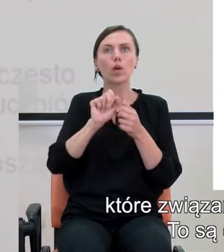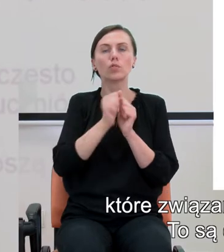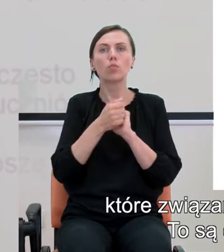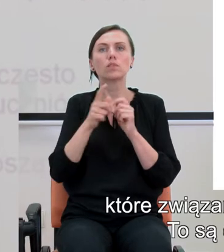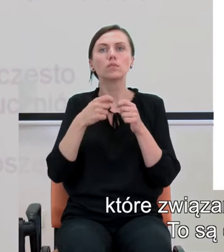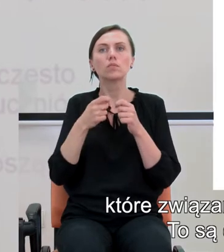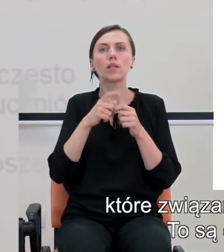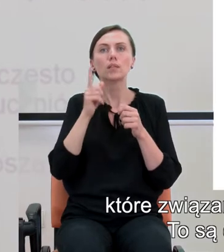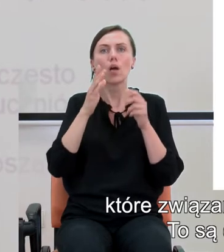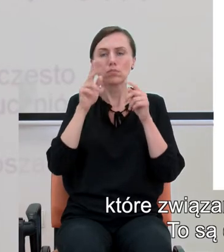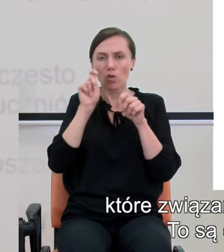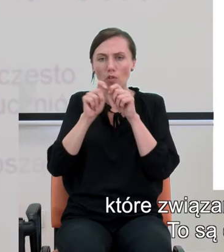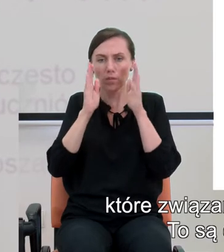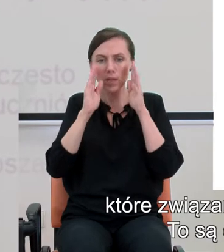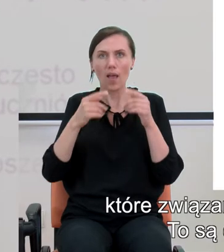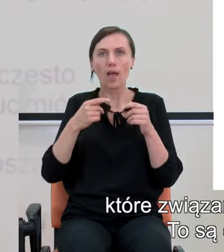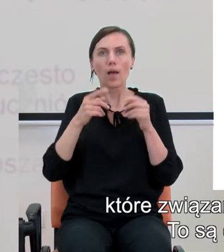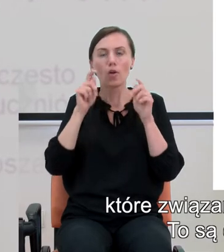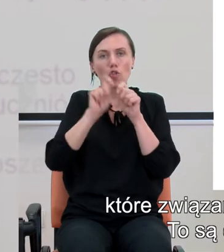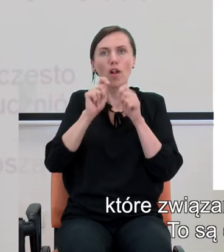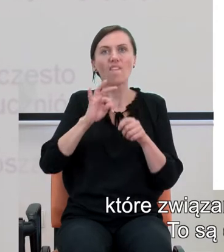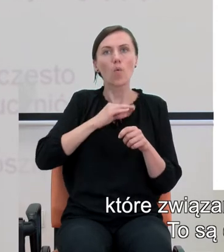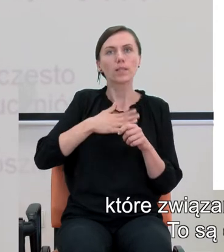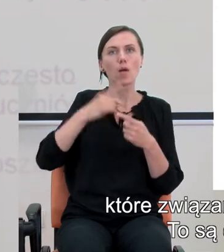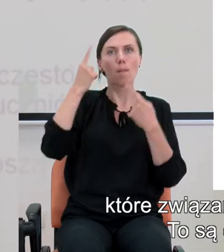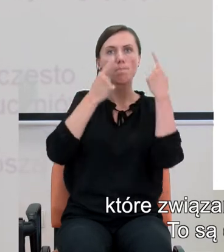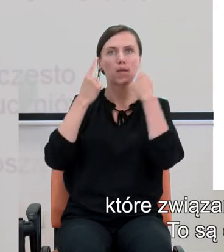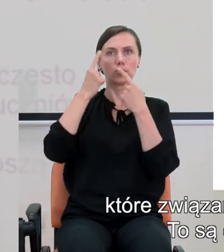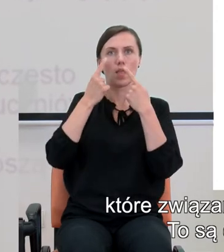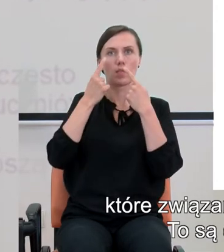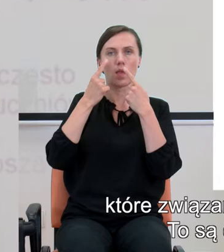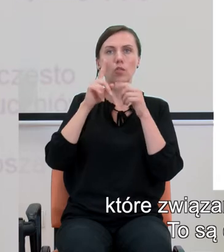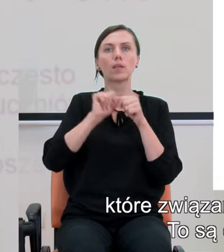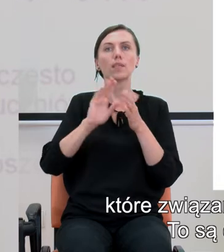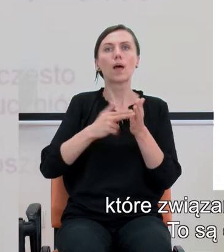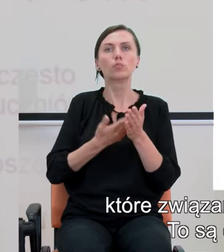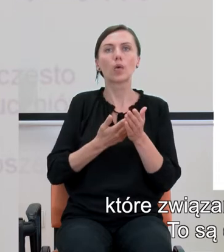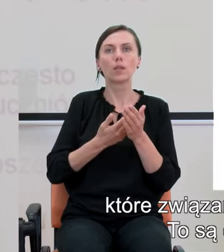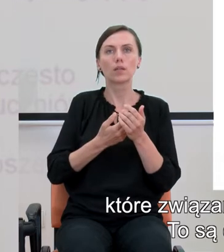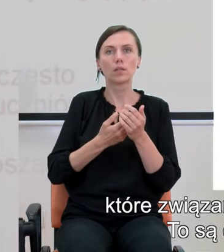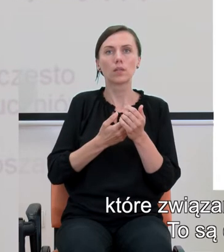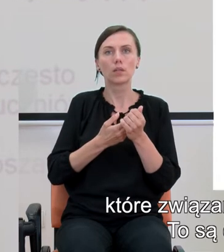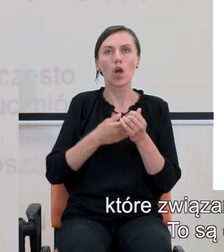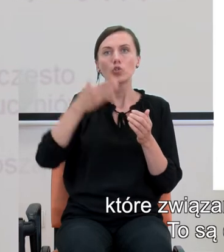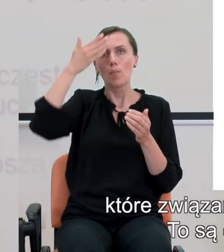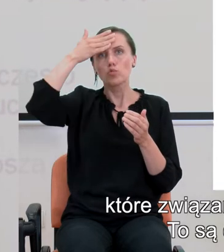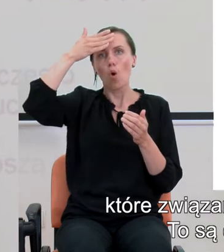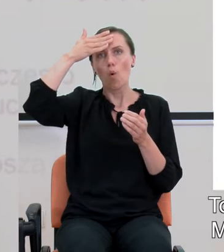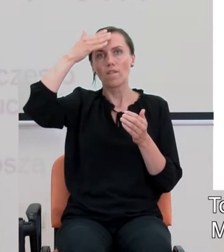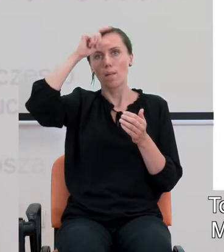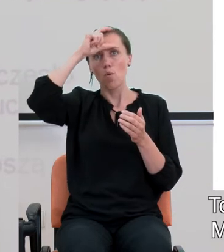są z taką kontrolą nad własnym myśleniem. To są obszary na przykład płatów czołowych.